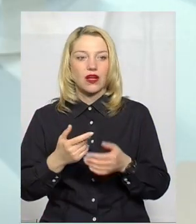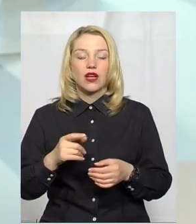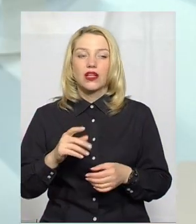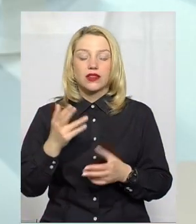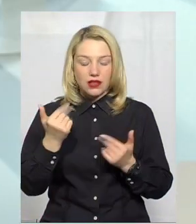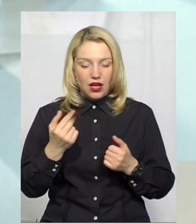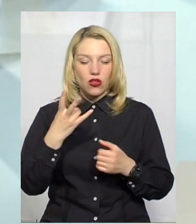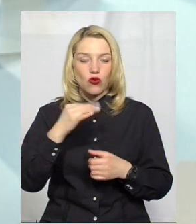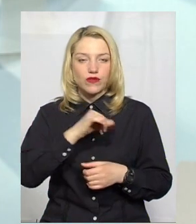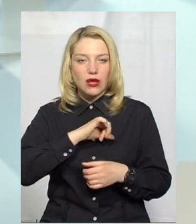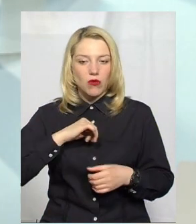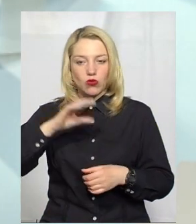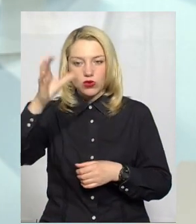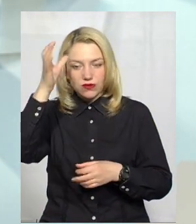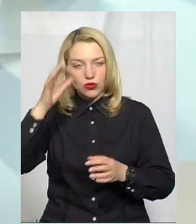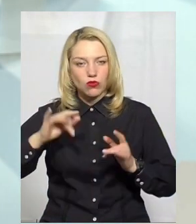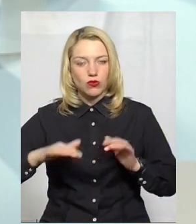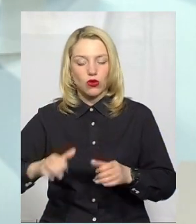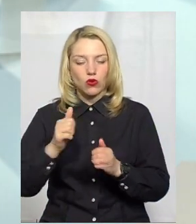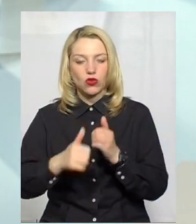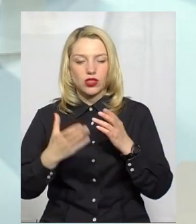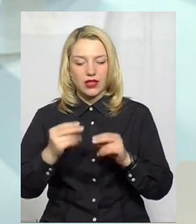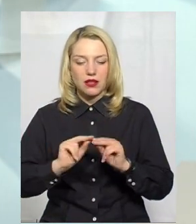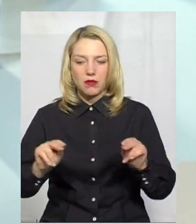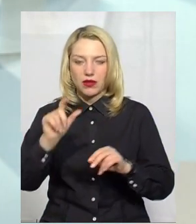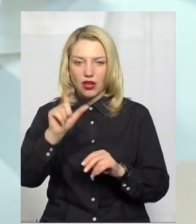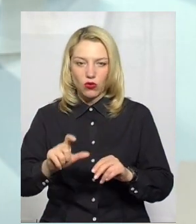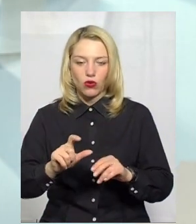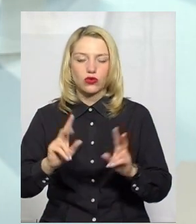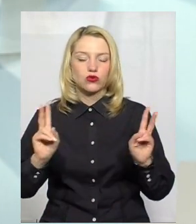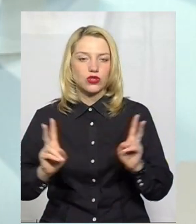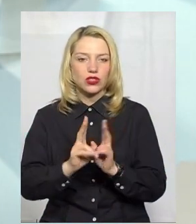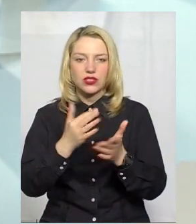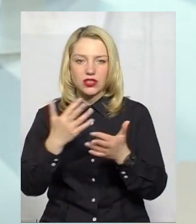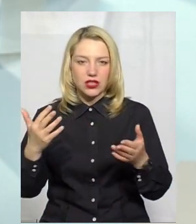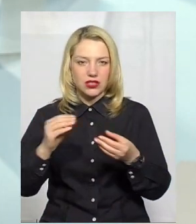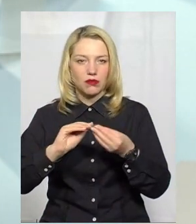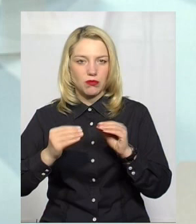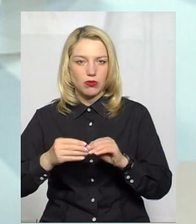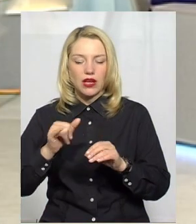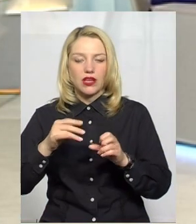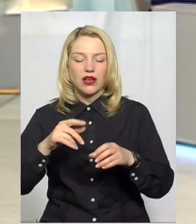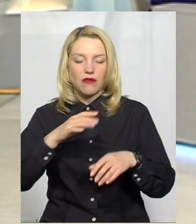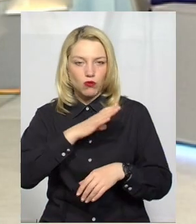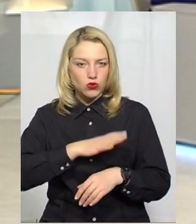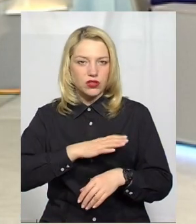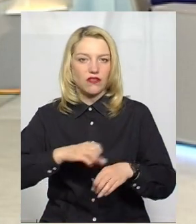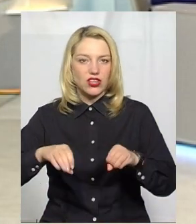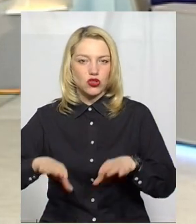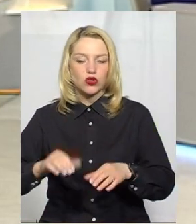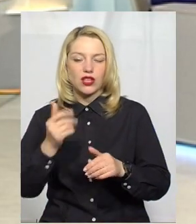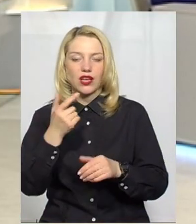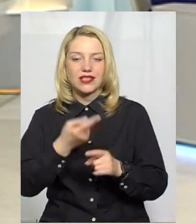самому освітньому процесі кожного дня педагог зустрічається з різними викликами і мусить вирішувати їх щодня. Отже, так,